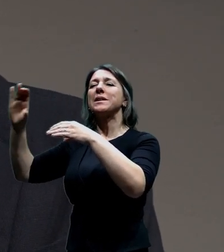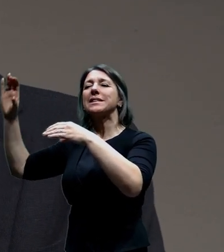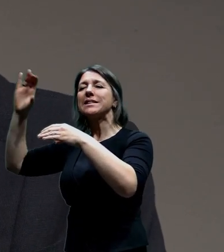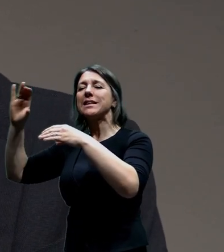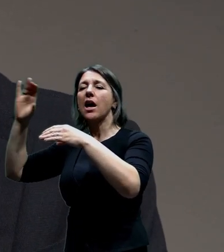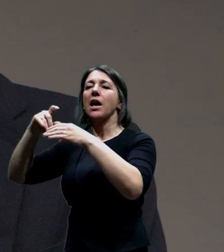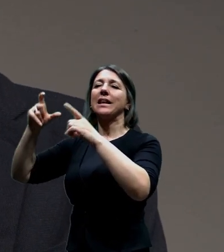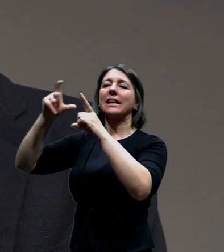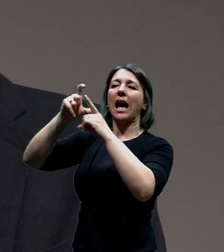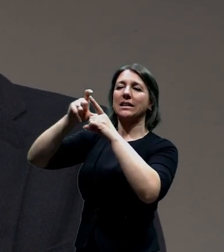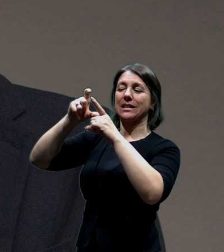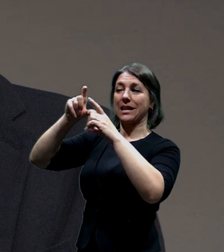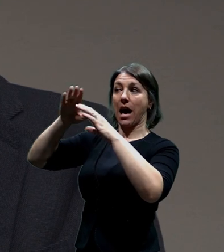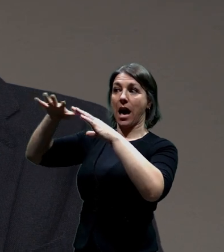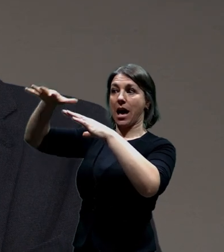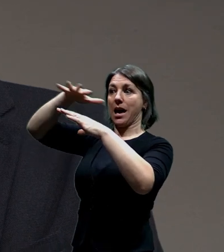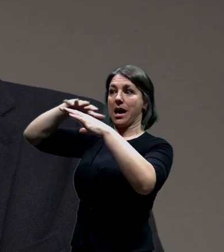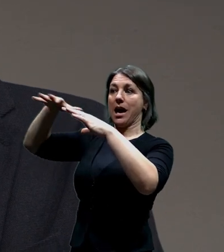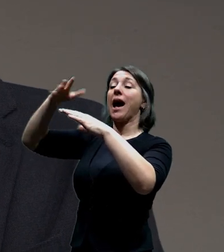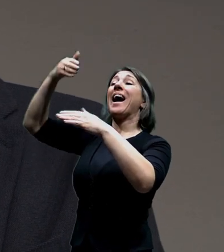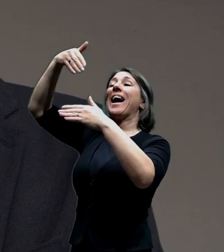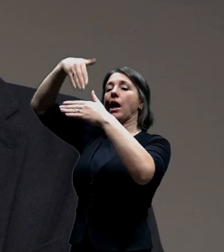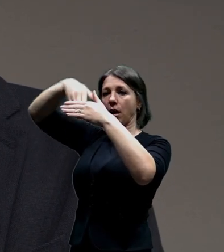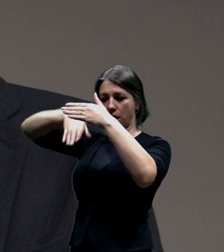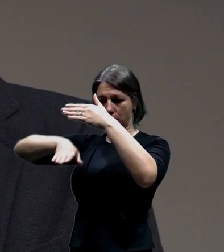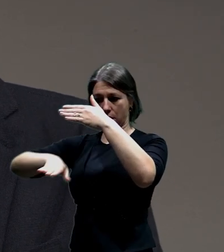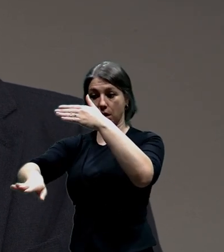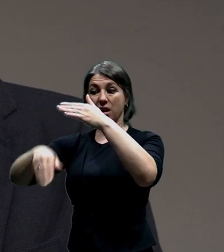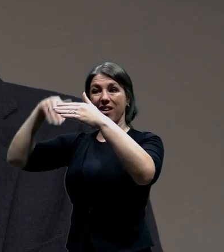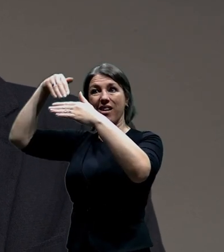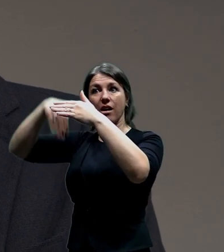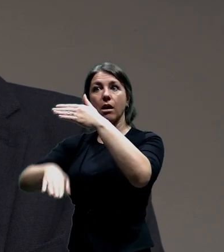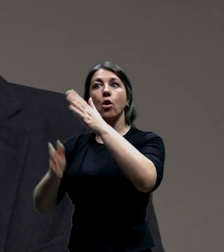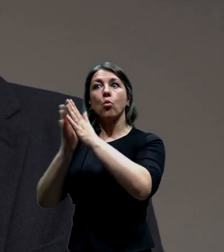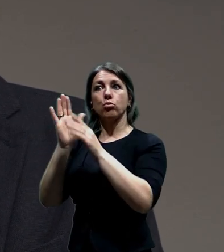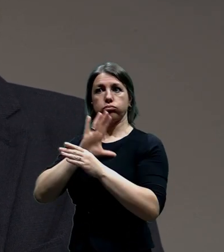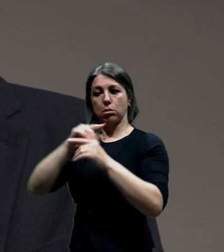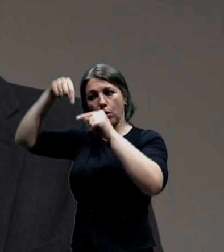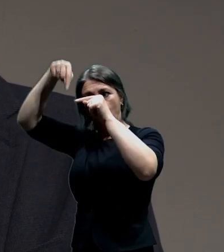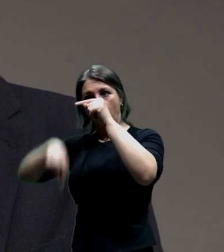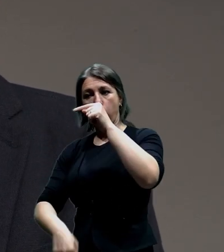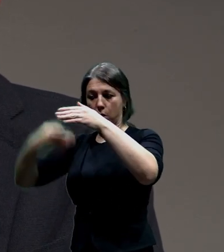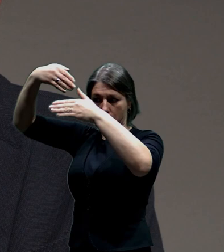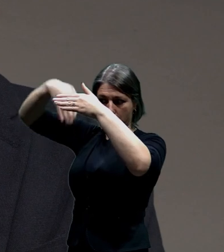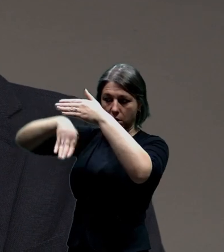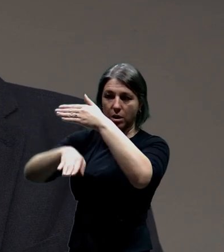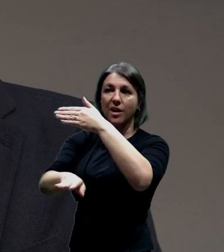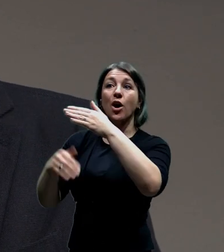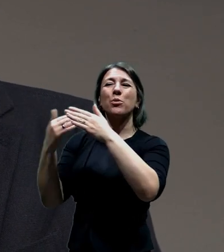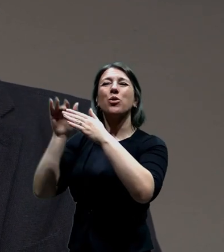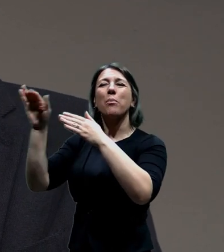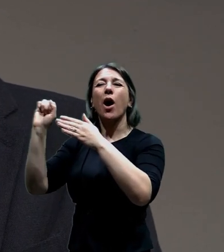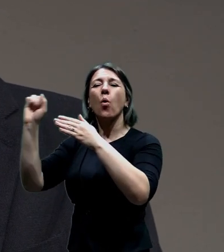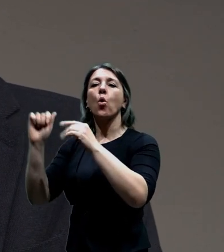údolí, tak jsme mnohem níž, jsme hloubš, a tím pádem ten most nemusí být